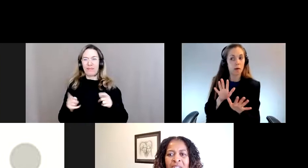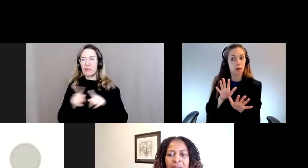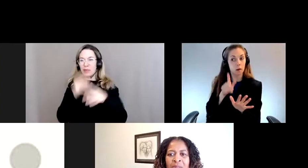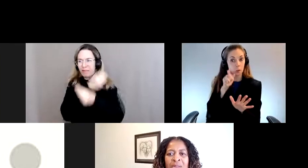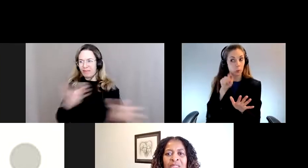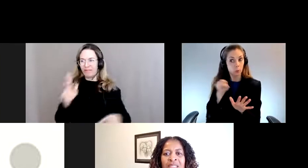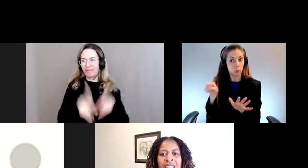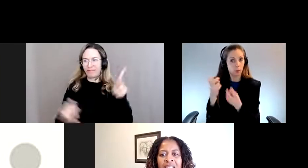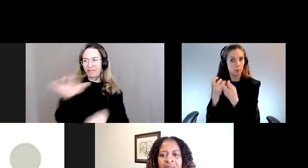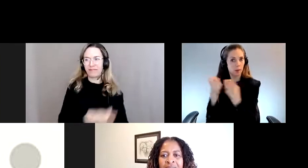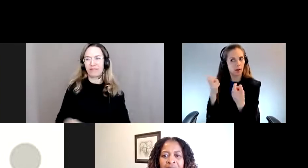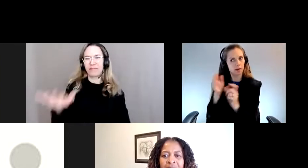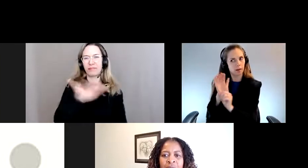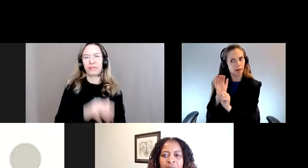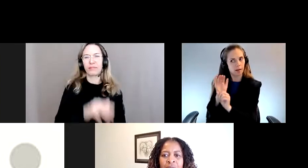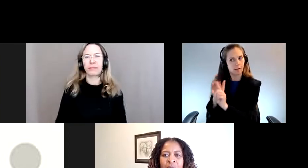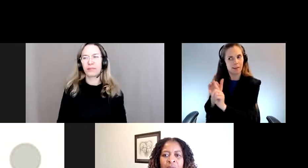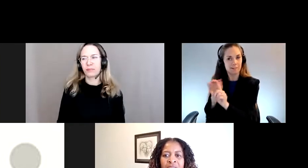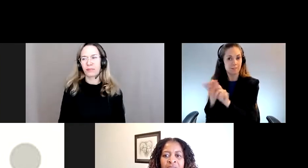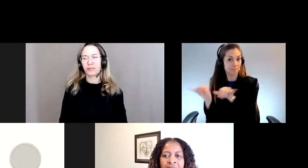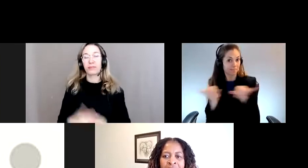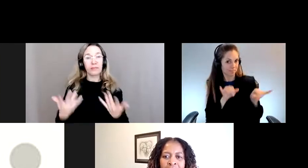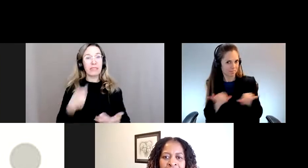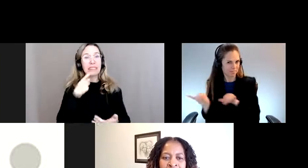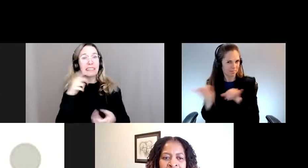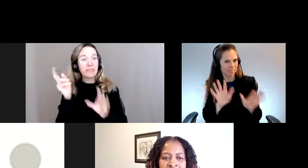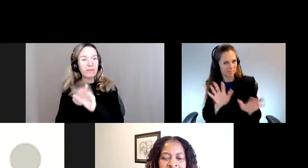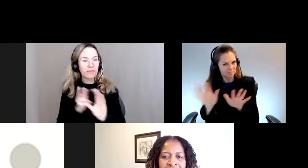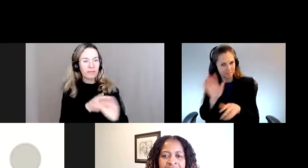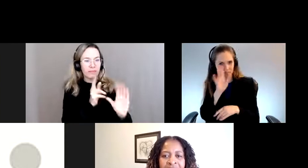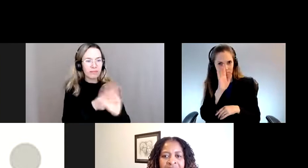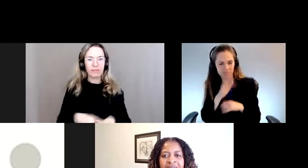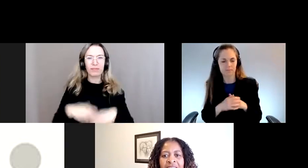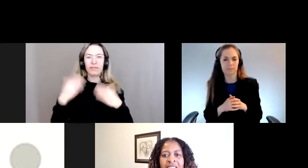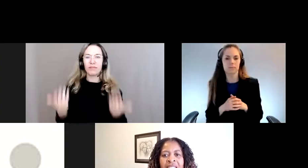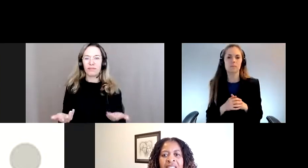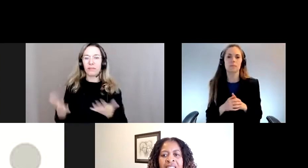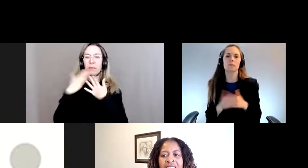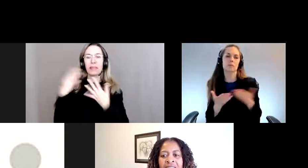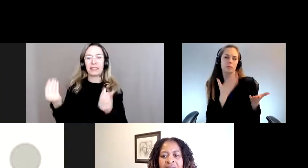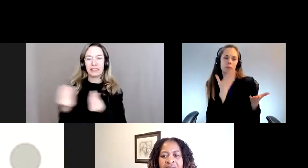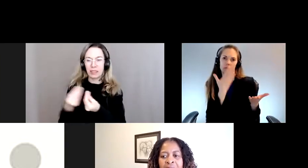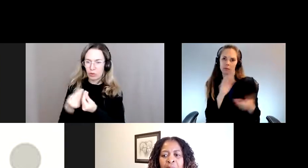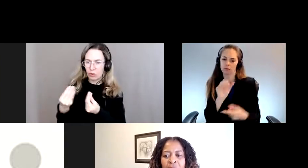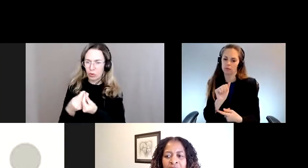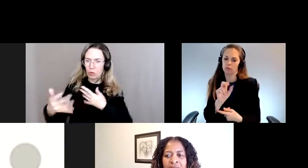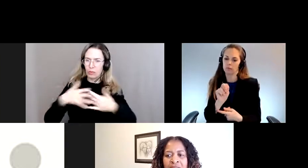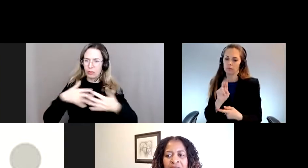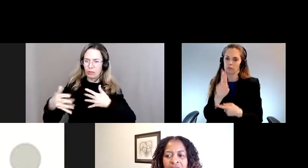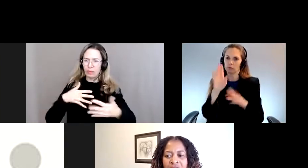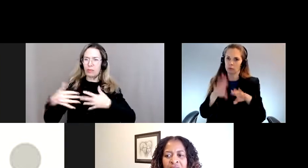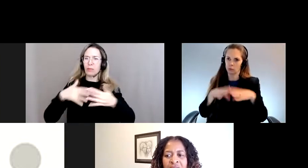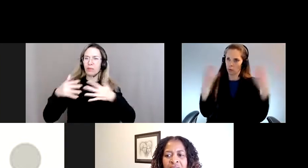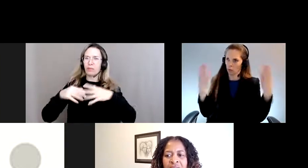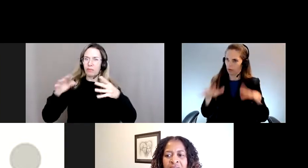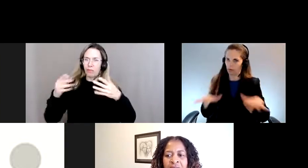également. Avant d'en arriver à nos invités, à nous, Radha, je te remercie d'avoir ouvert l'espace, d'avoir